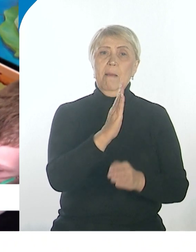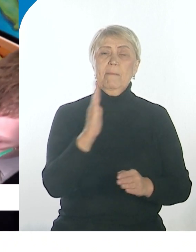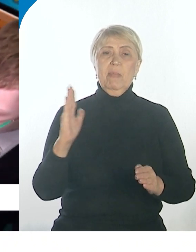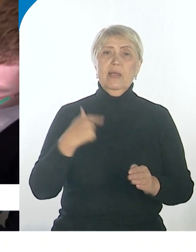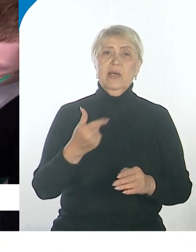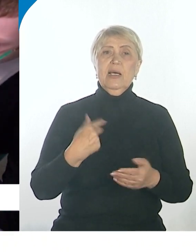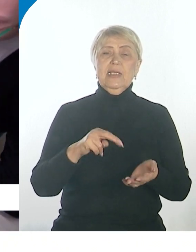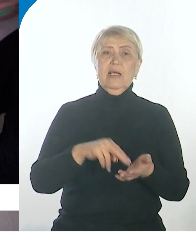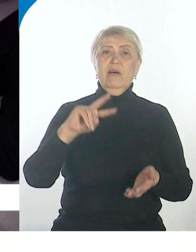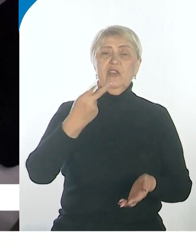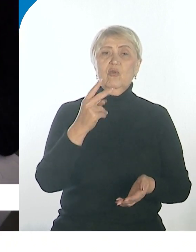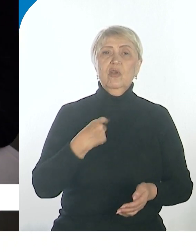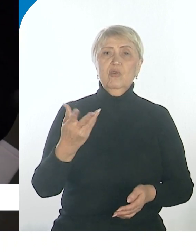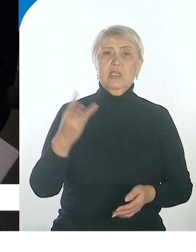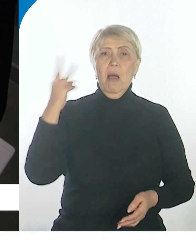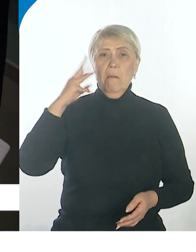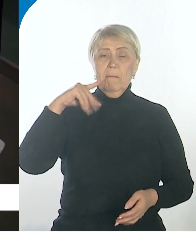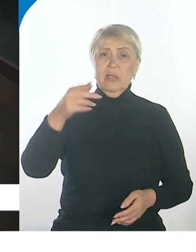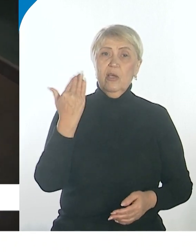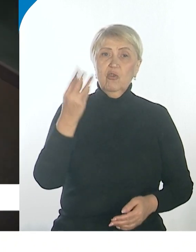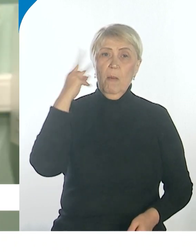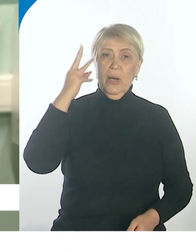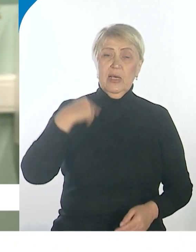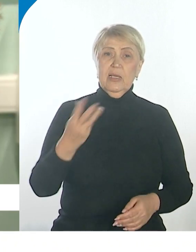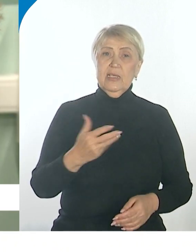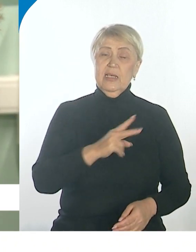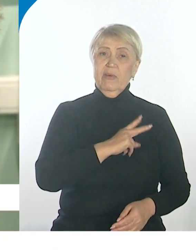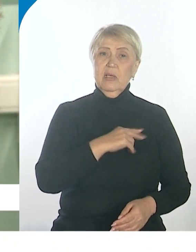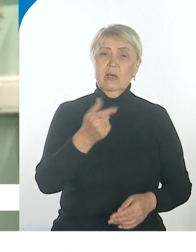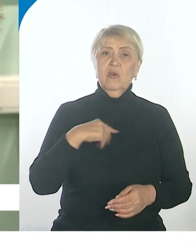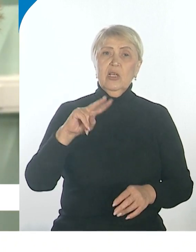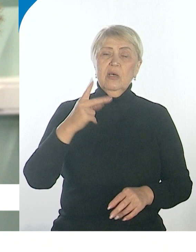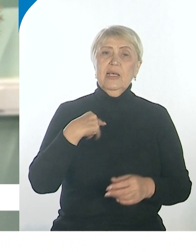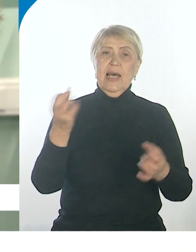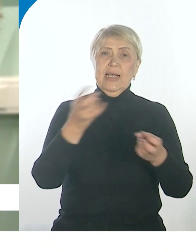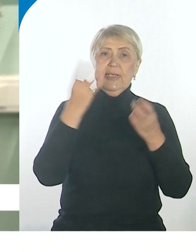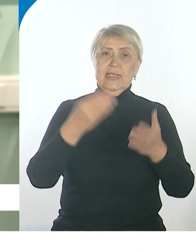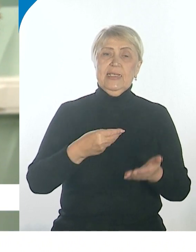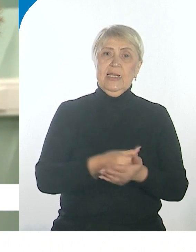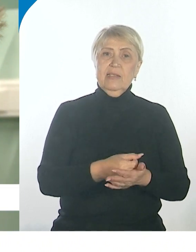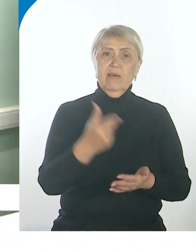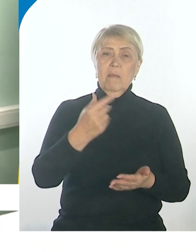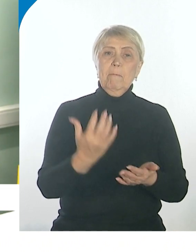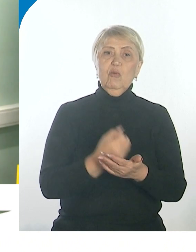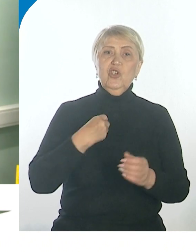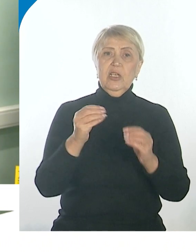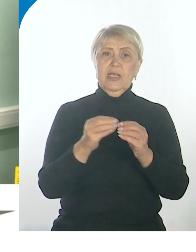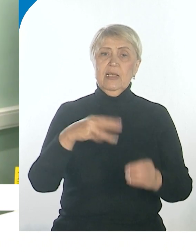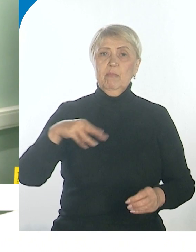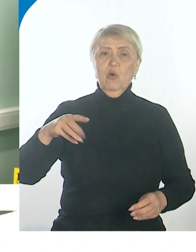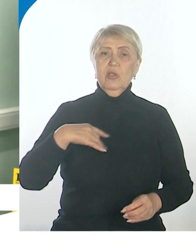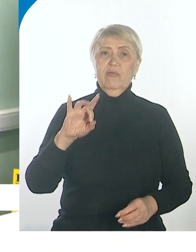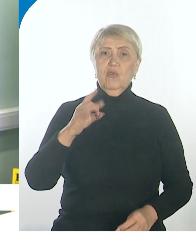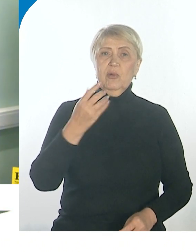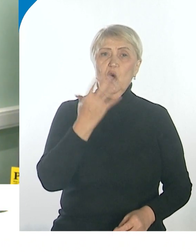модельной библиотекой в крае. Ее модернизировали на средства нацпроекта «Культура». По нему получили 10 миллионов рублей. Еще 8